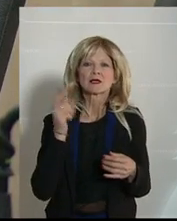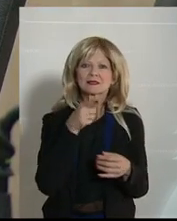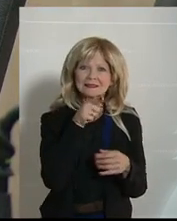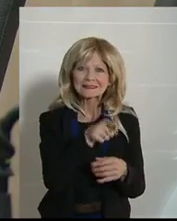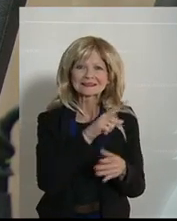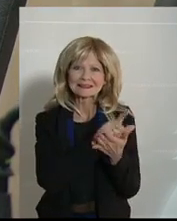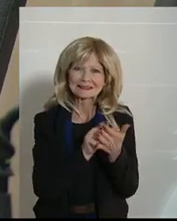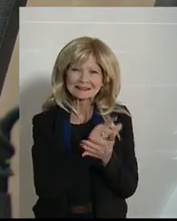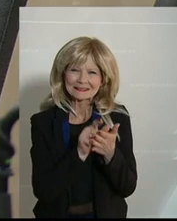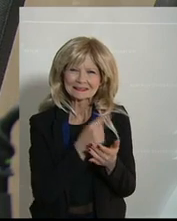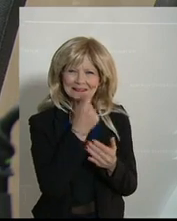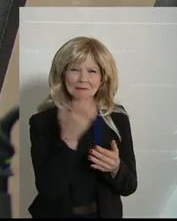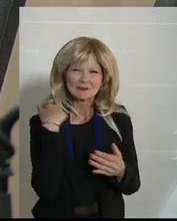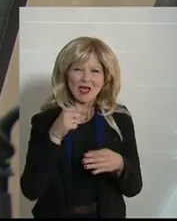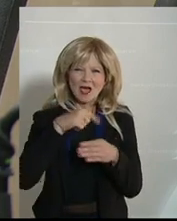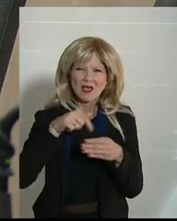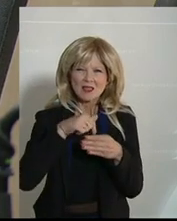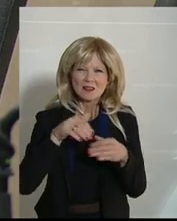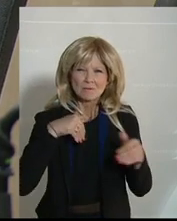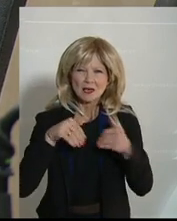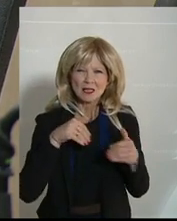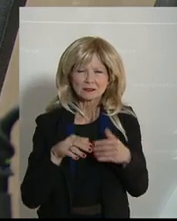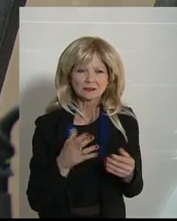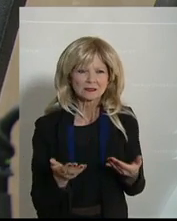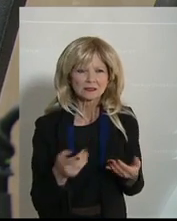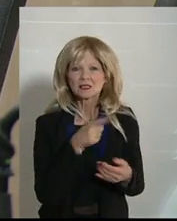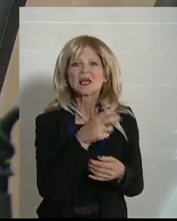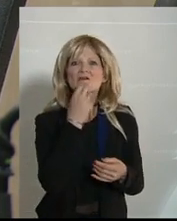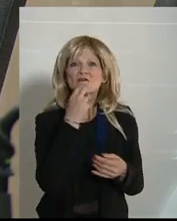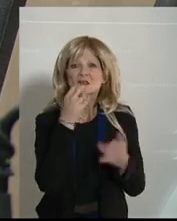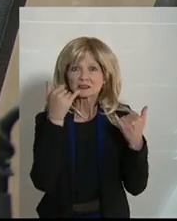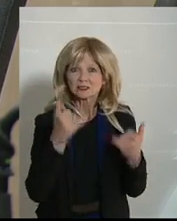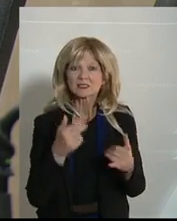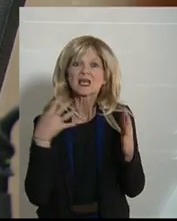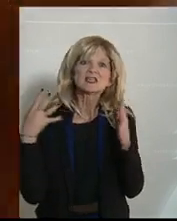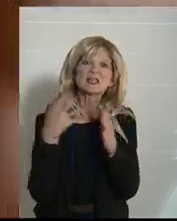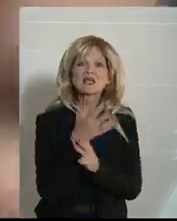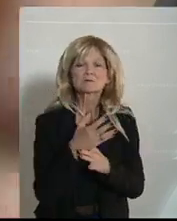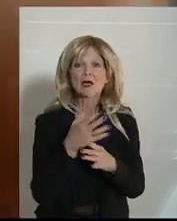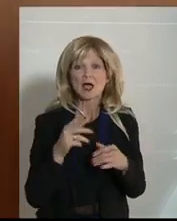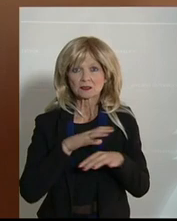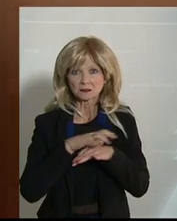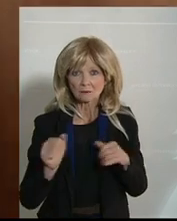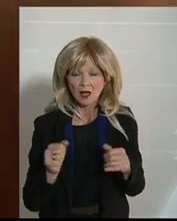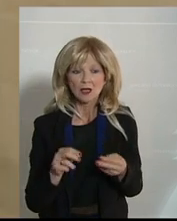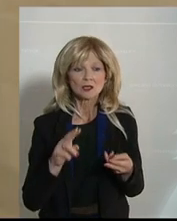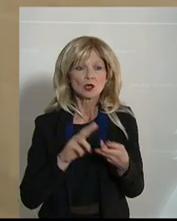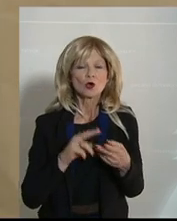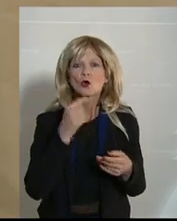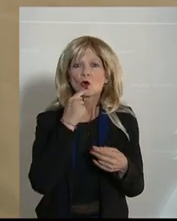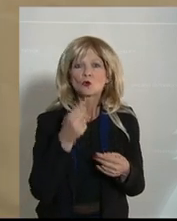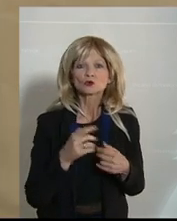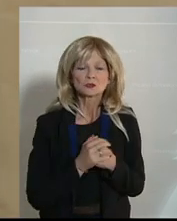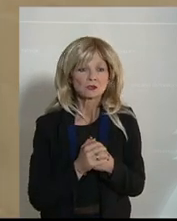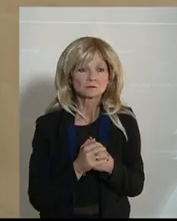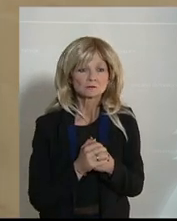in dieser Zeit? Wissen Sie, da wollen Sie Transparenz machen. Da wollen Sie Transparenz machen und wollen sagen, na wenn er noch bei uns wäre, müsste er zurücktreten. Ich sage nicht, was